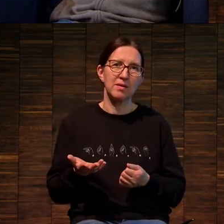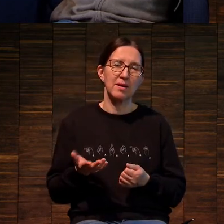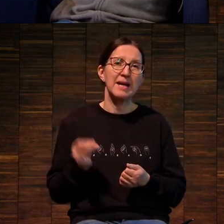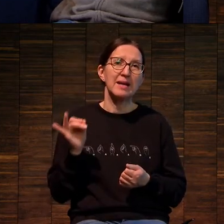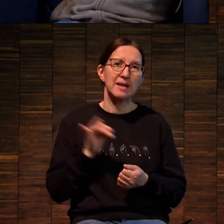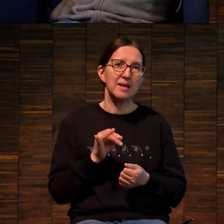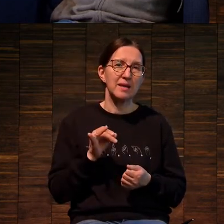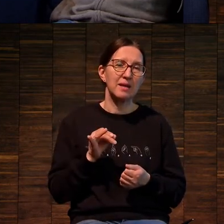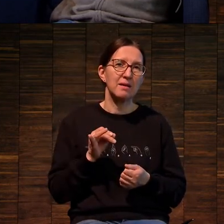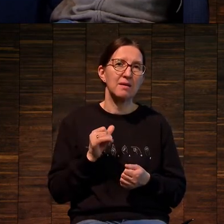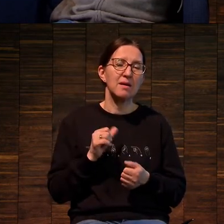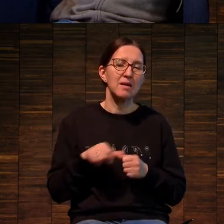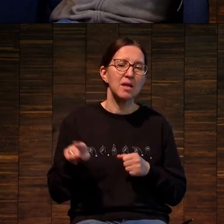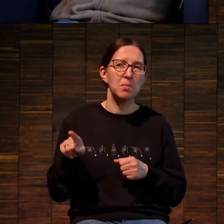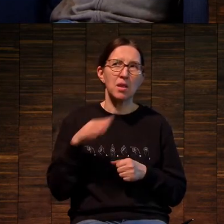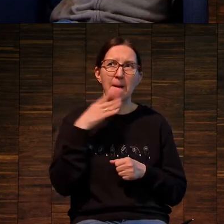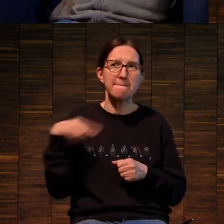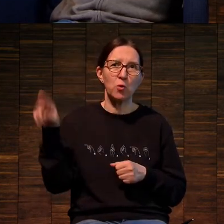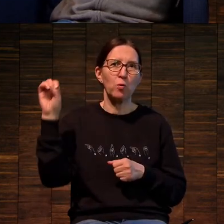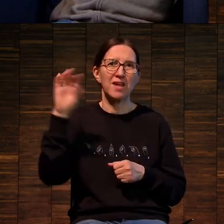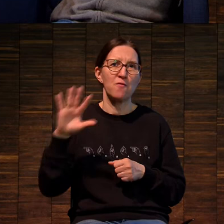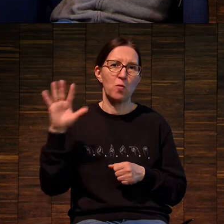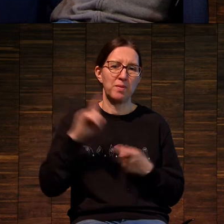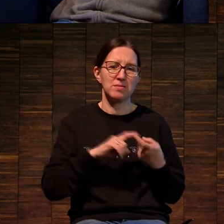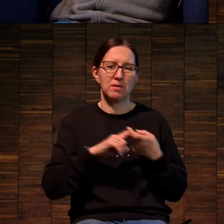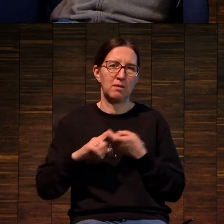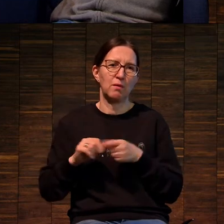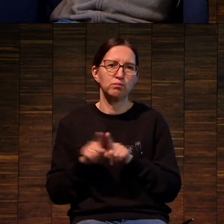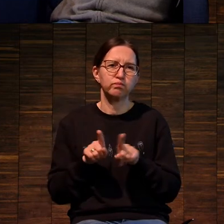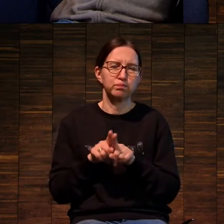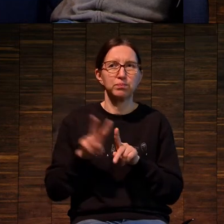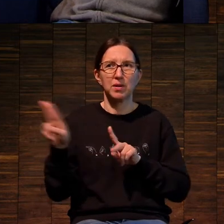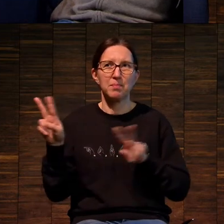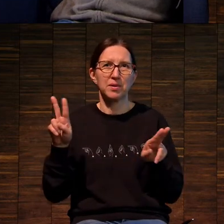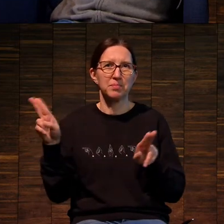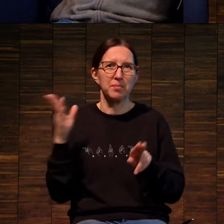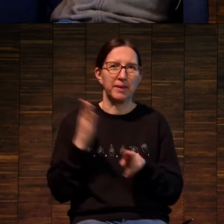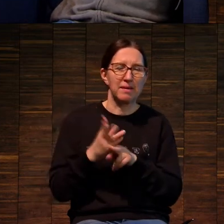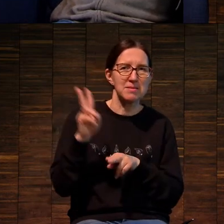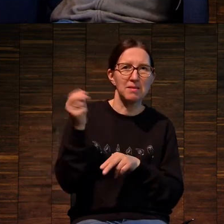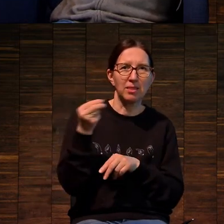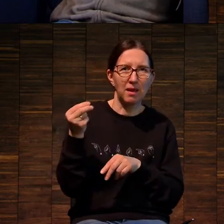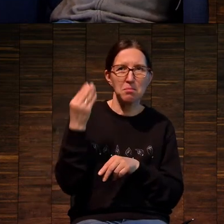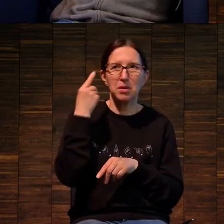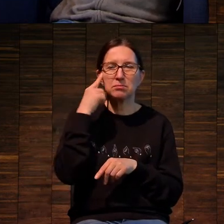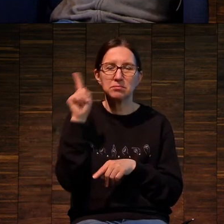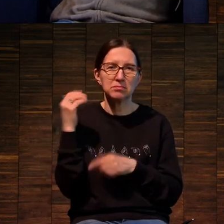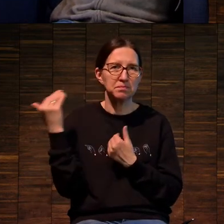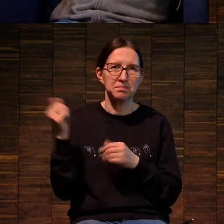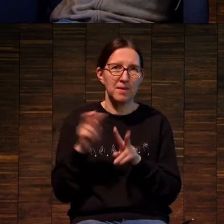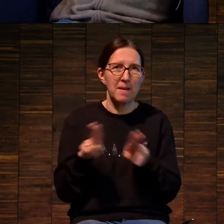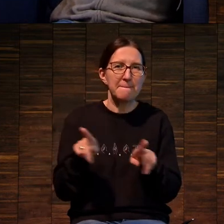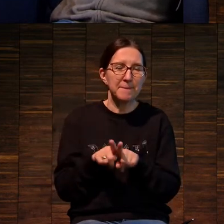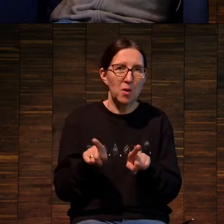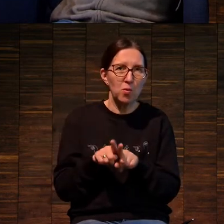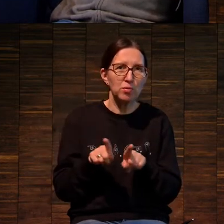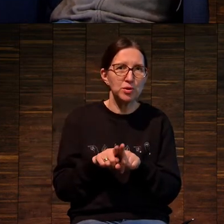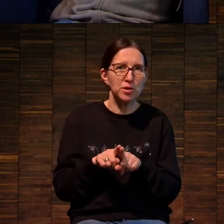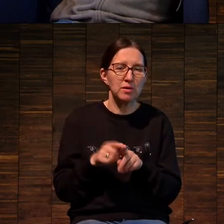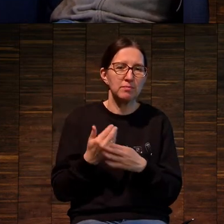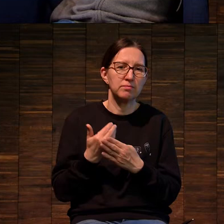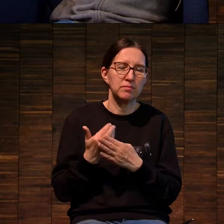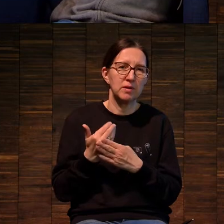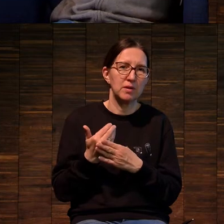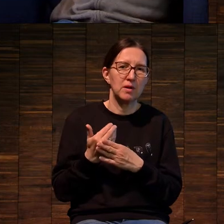Во многом перекликается с европейскими авторами. Вы, наверное, увидите какие-то вот такие параллели из